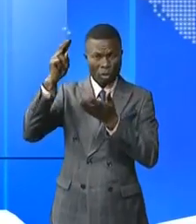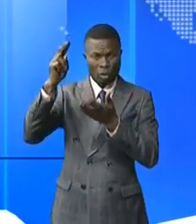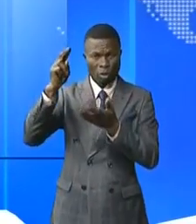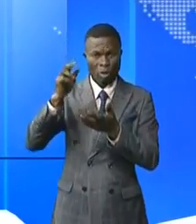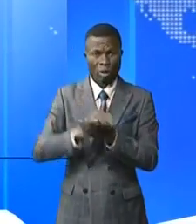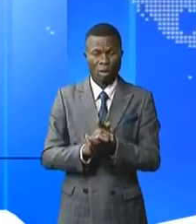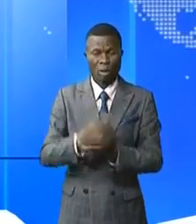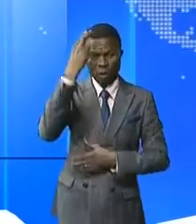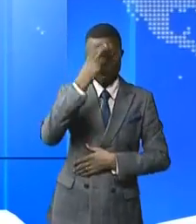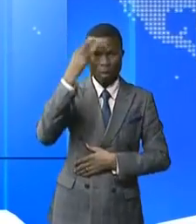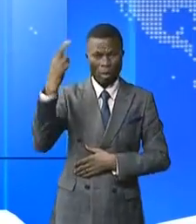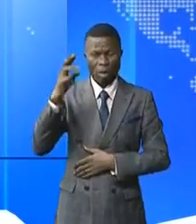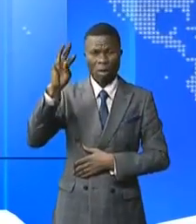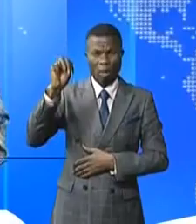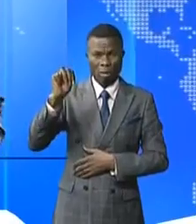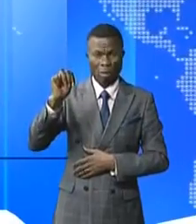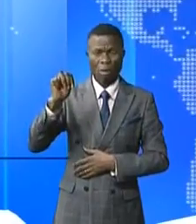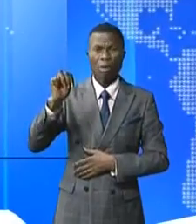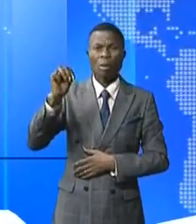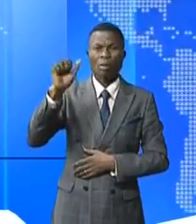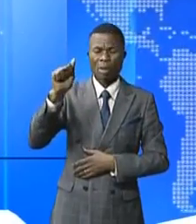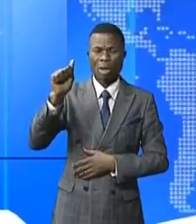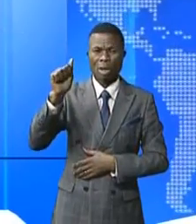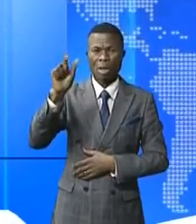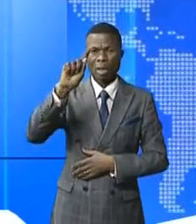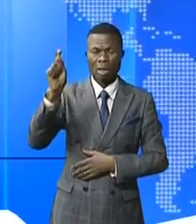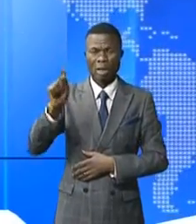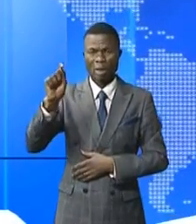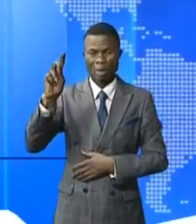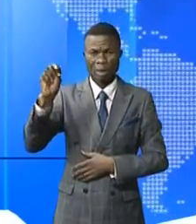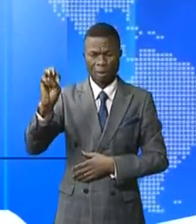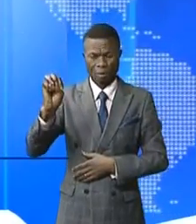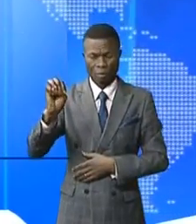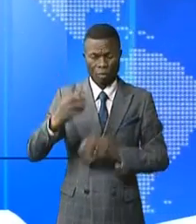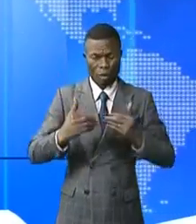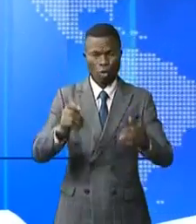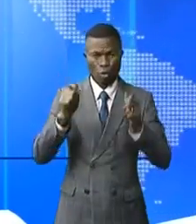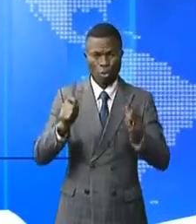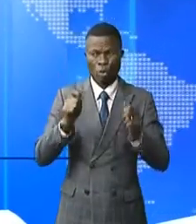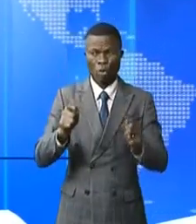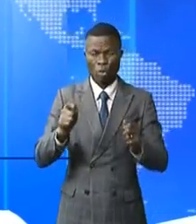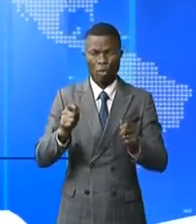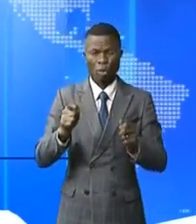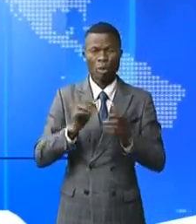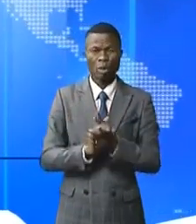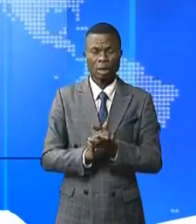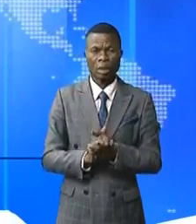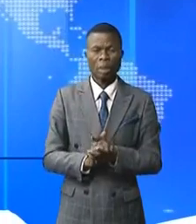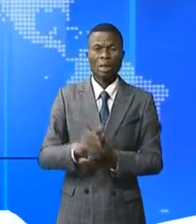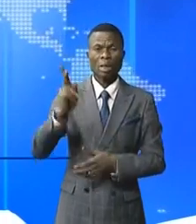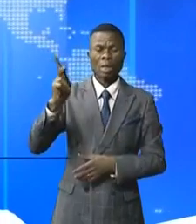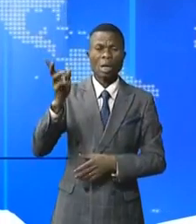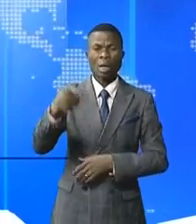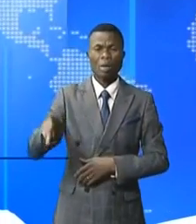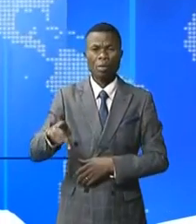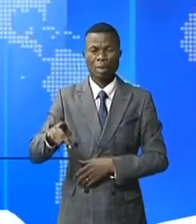catholique Maznod. Dans la suite de l'actualité, nous allons à Kabinda, dans la